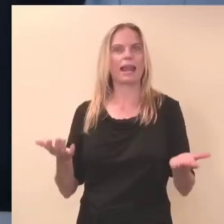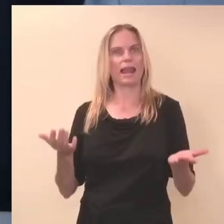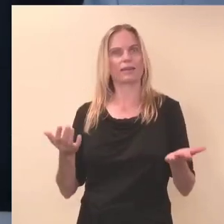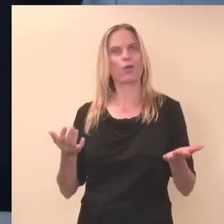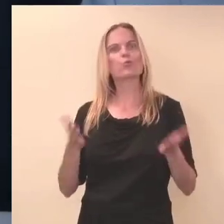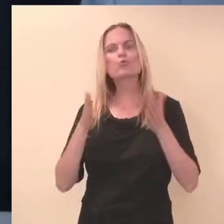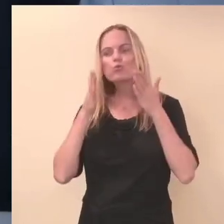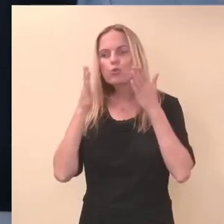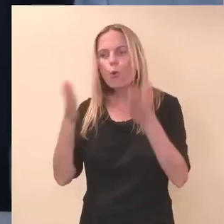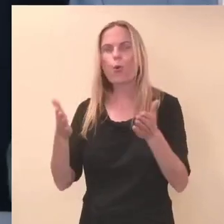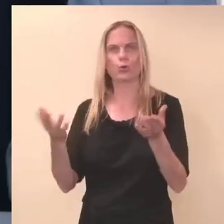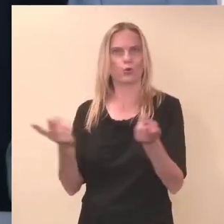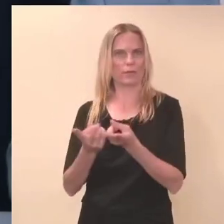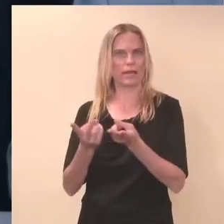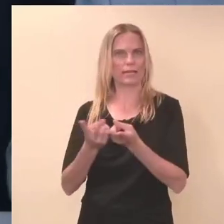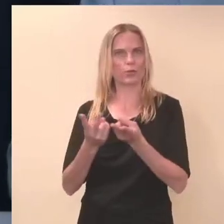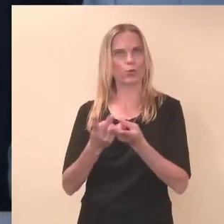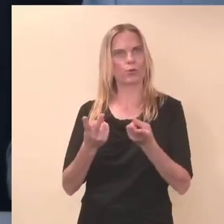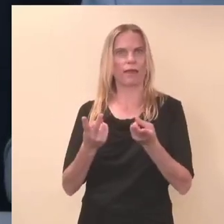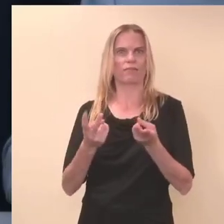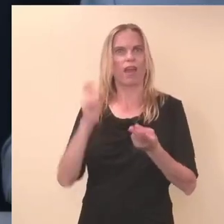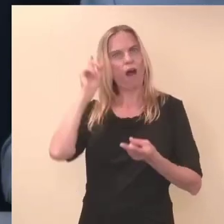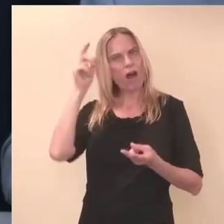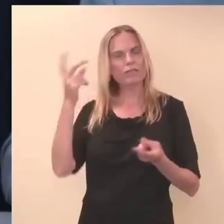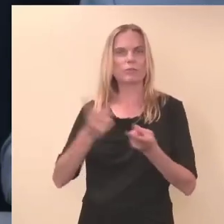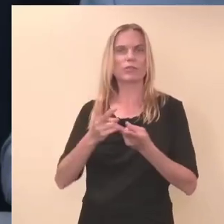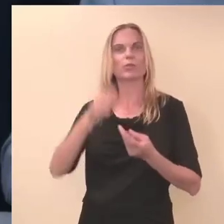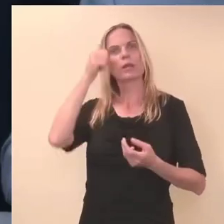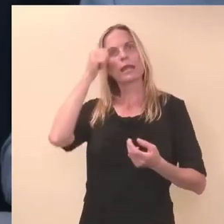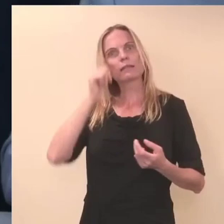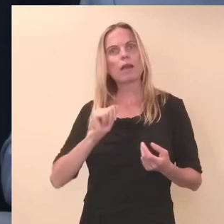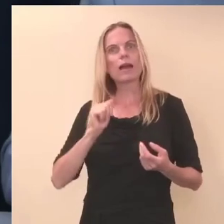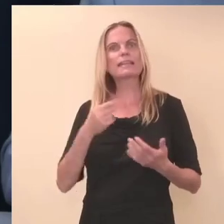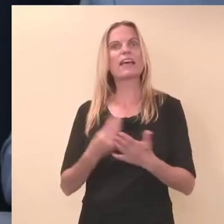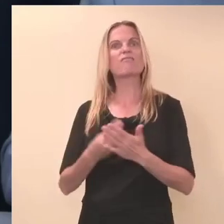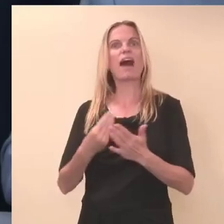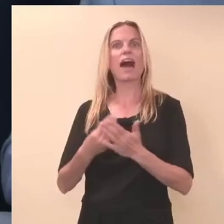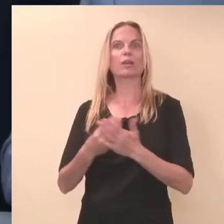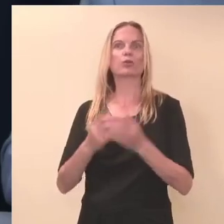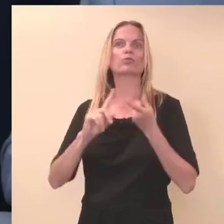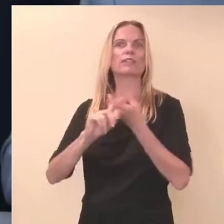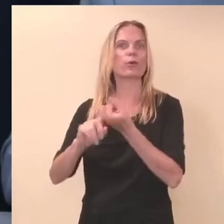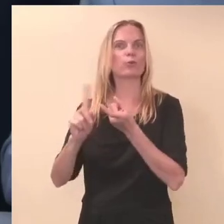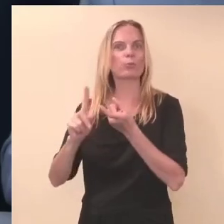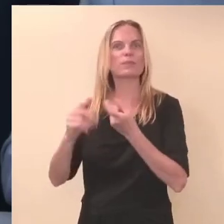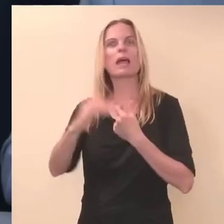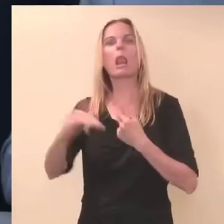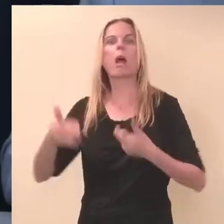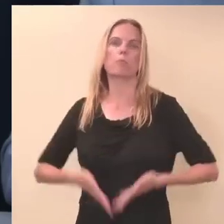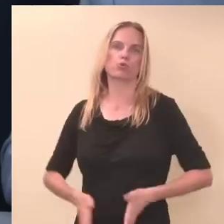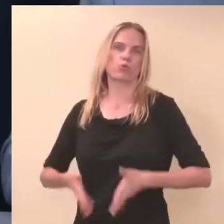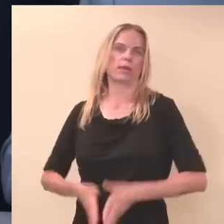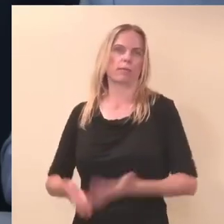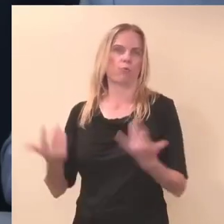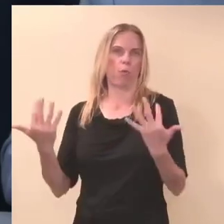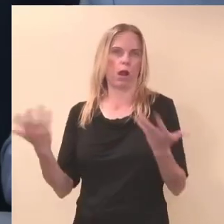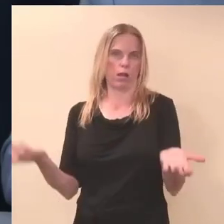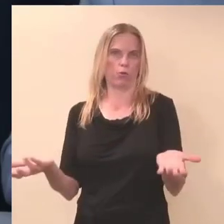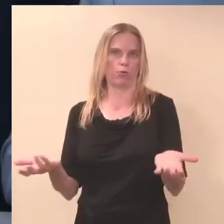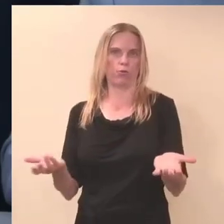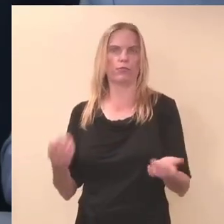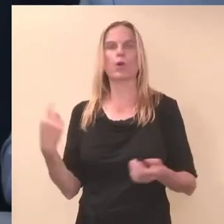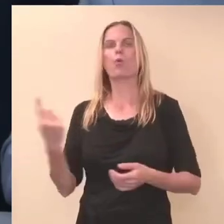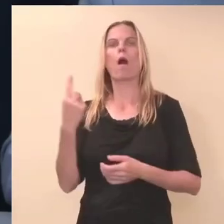et naise ainus väärtus on see, kui palju ta lapsi sünnitab ja tema ainus